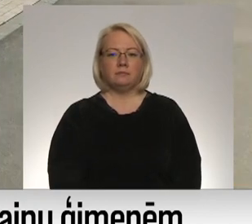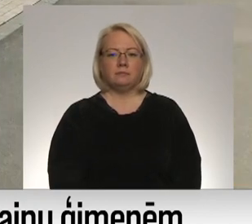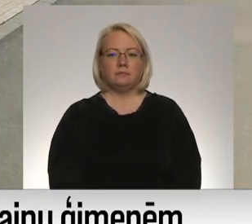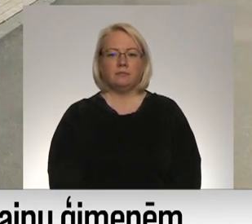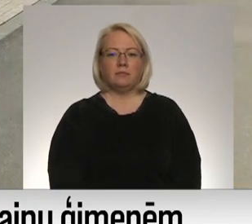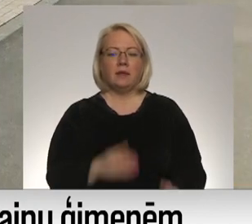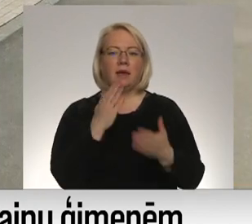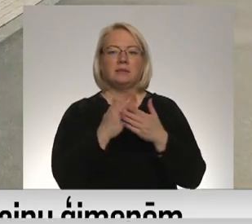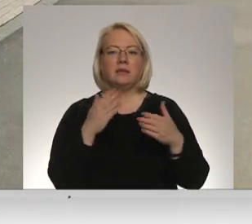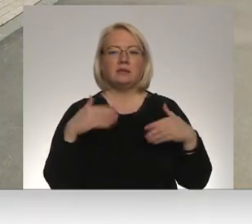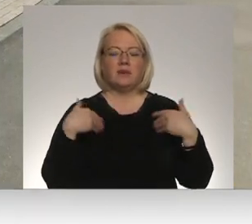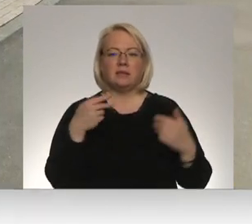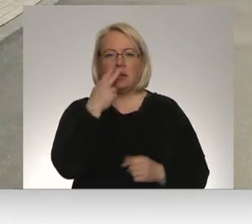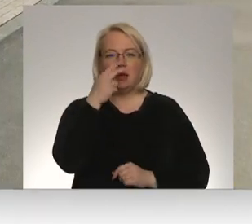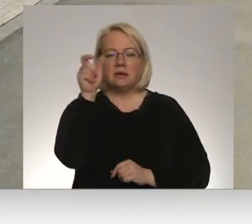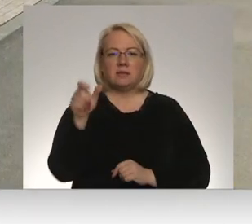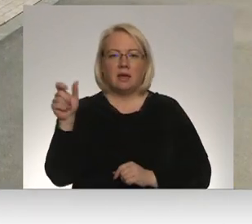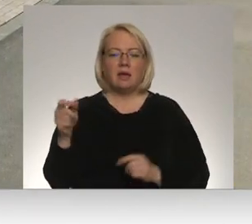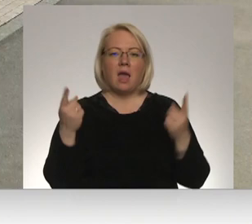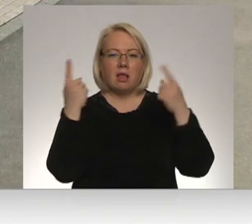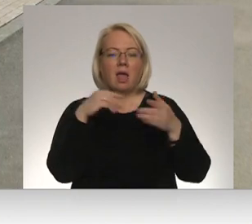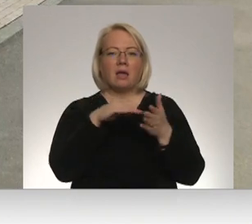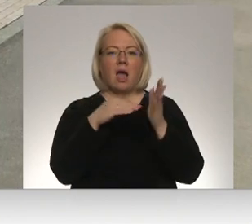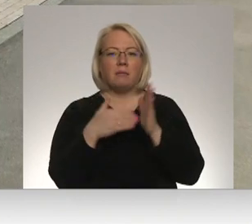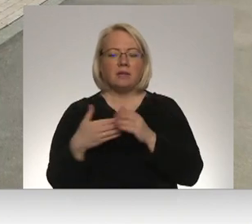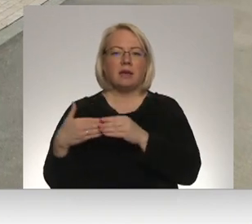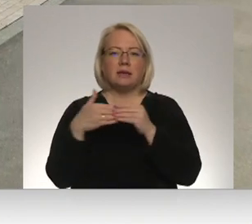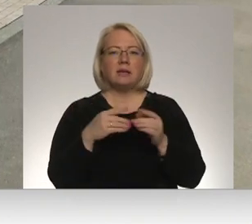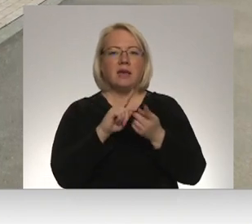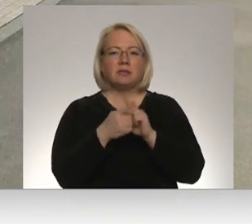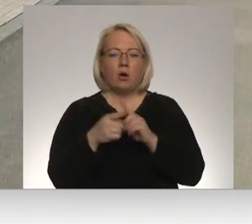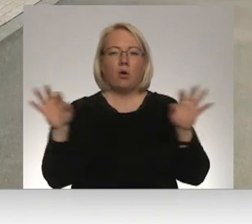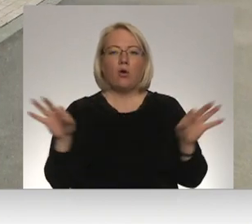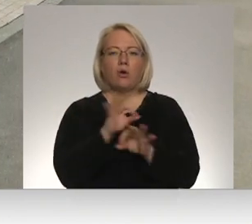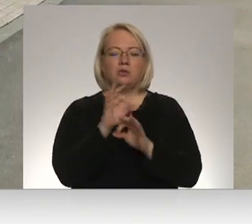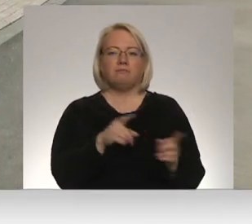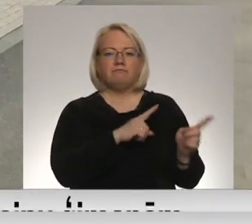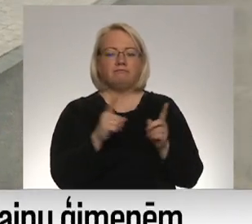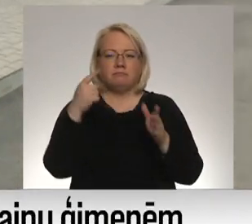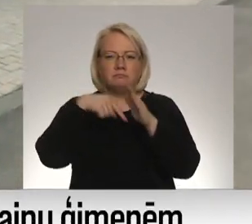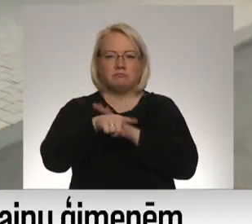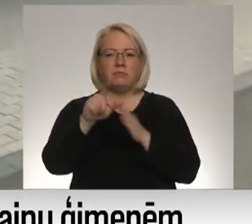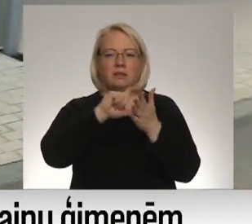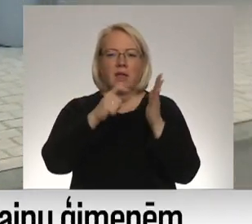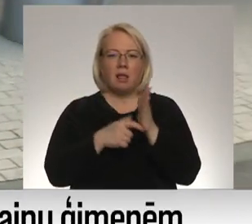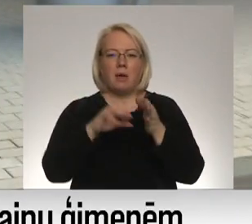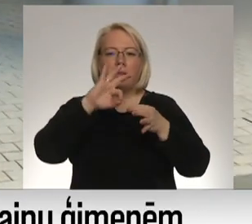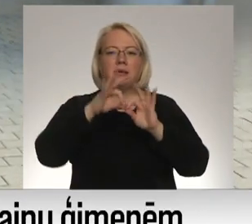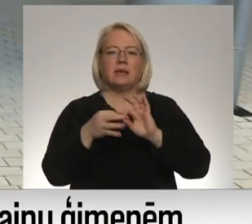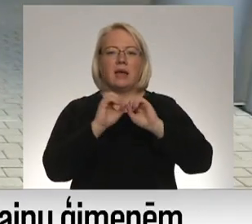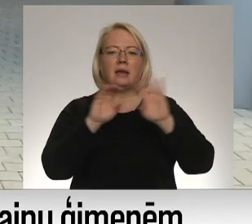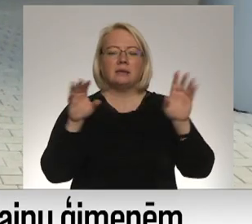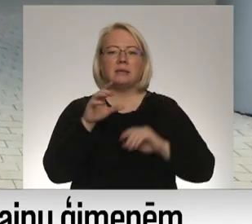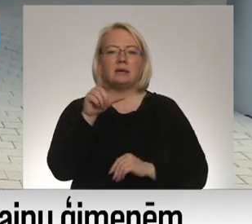Es sveicinātu Ilze, sveicinātu skatītāji. Jā, laika apstākļi ir nesuši izmaiņas un koncerts tika pārcels uz iekštalpām. Pēc cikāk mums todaļa izstāstīs Liene Kubiļus